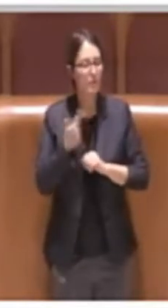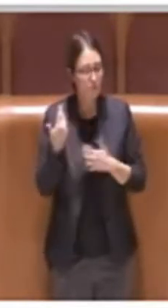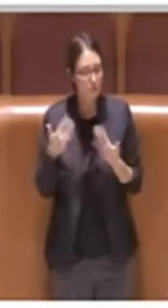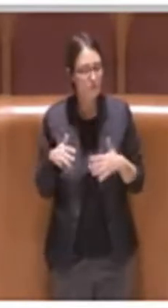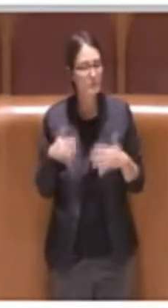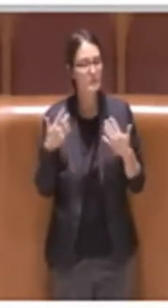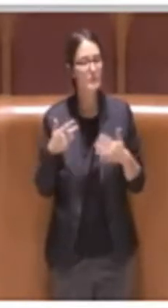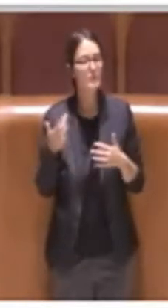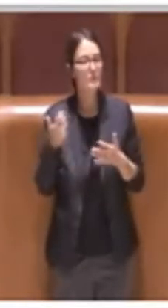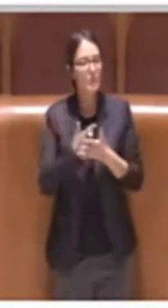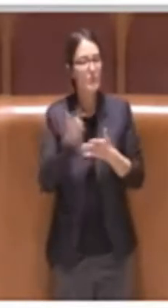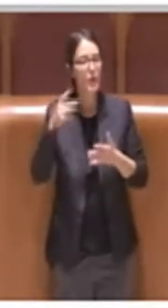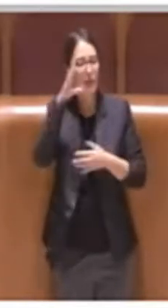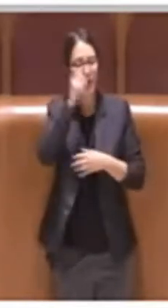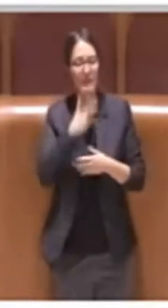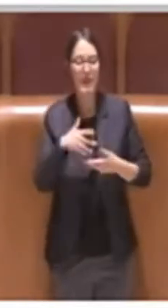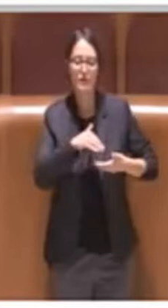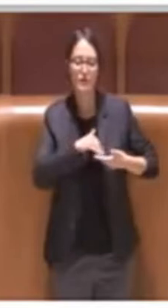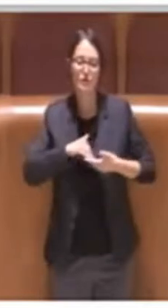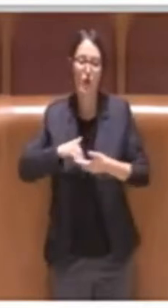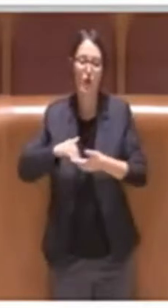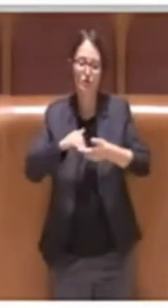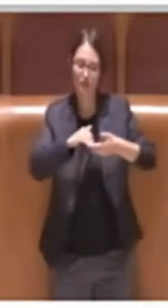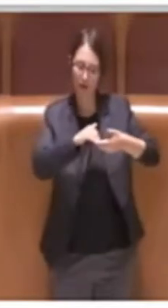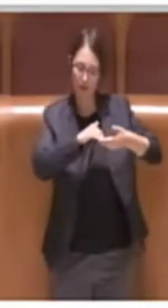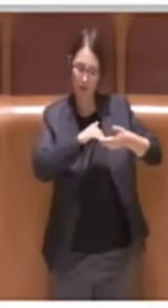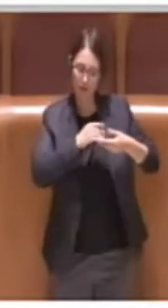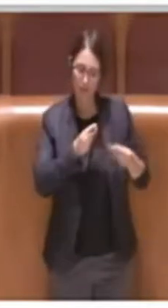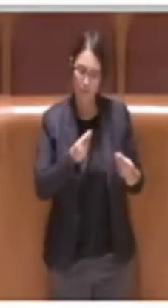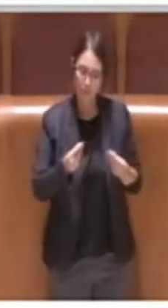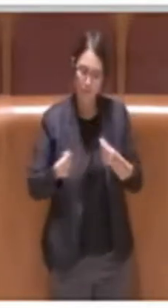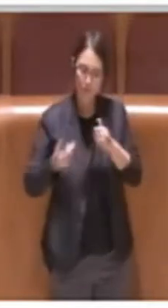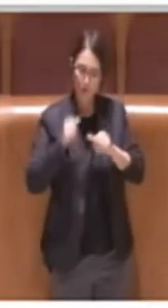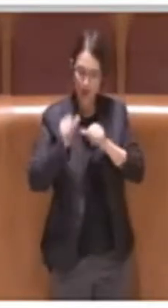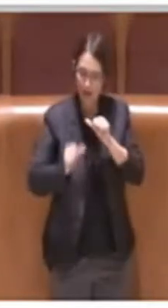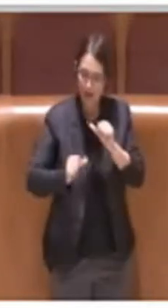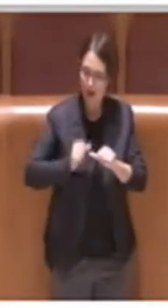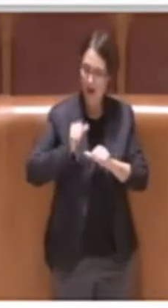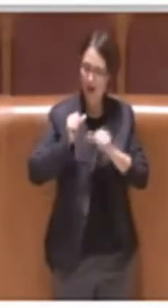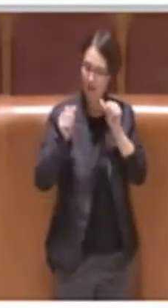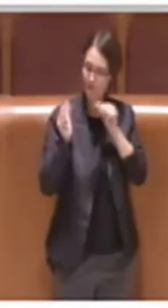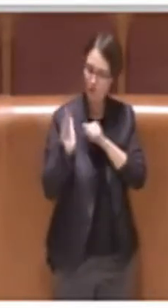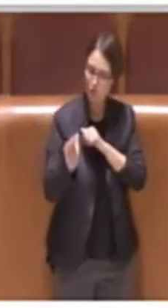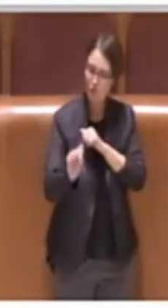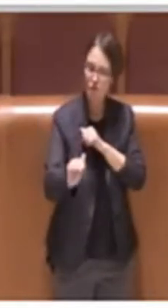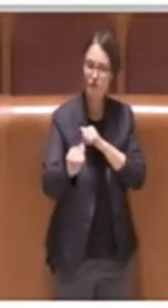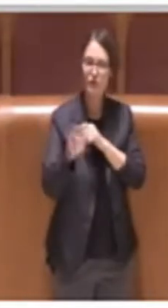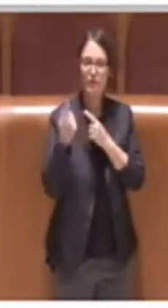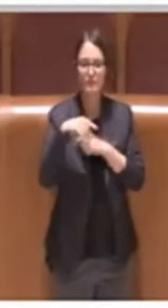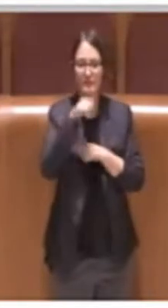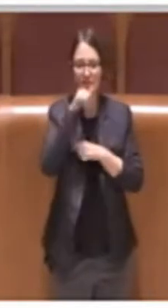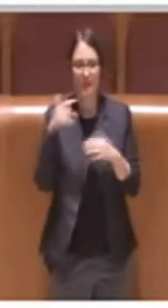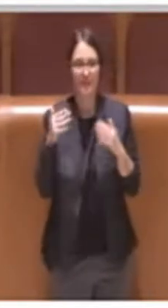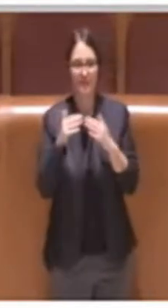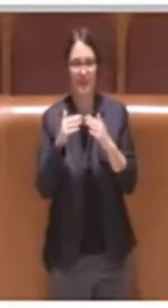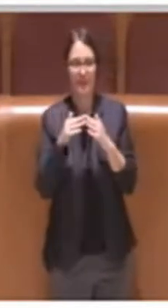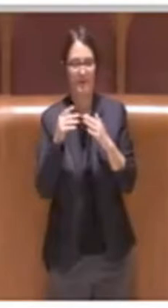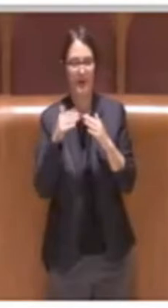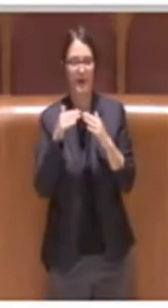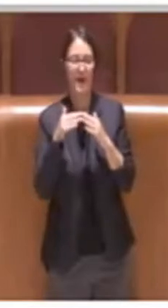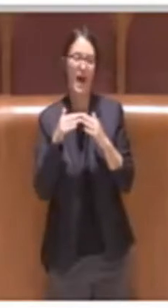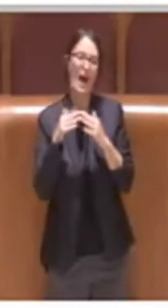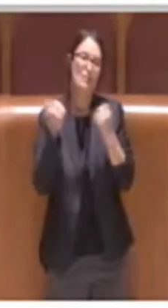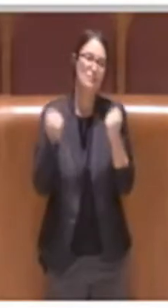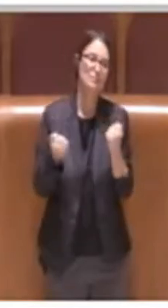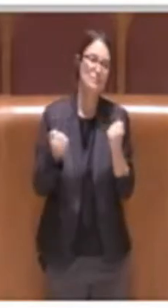fluida, cangiante, in continuo cambiamento su questo tipo di abitazioni. Io dunque concludo il mio